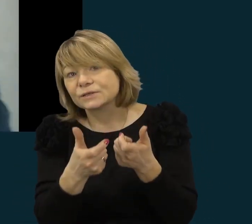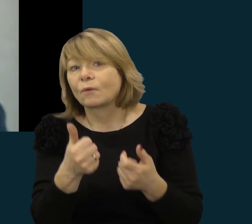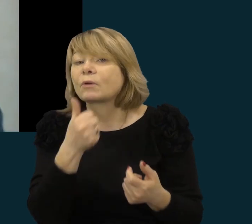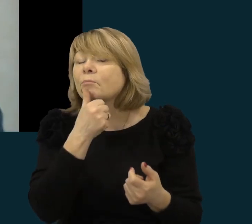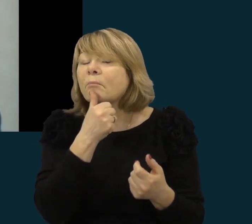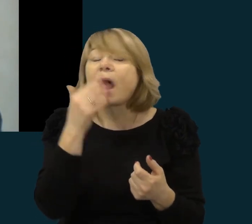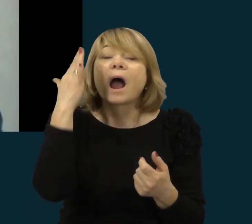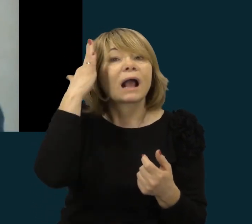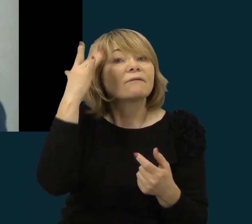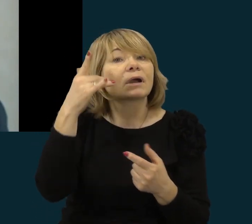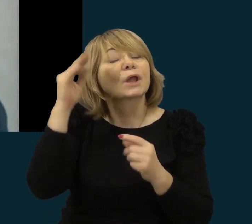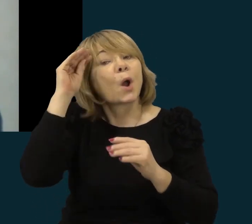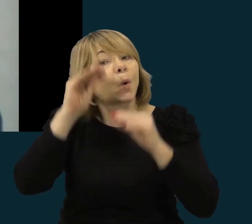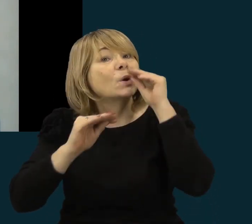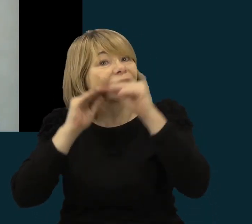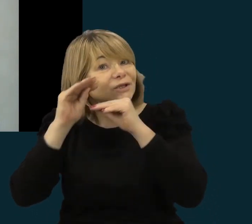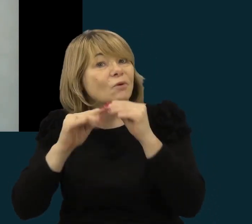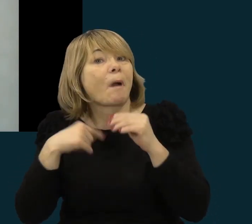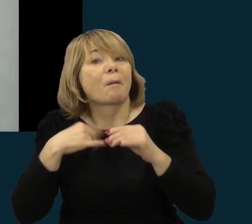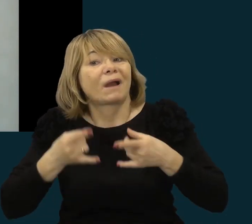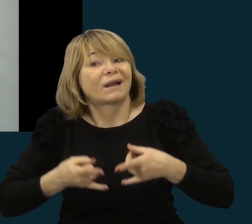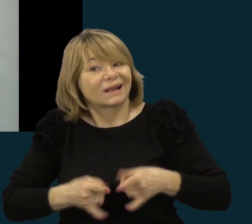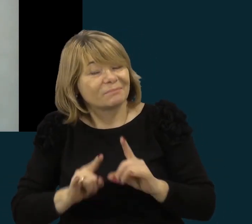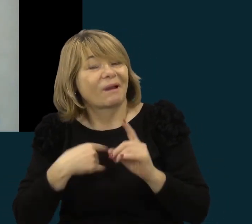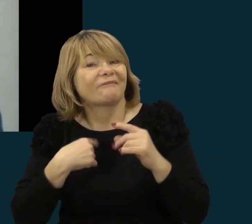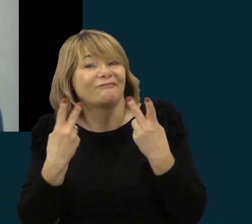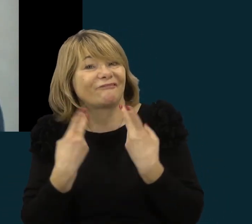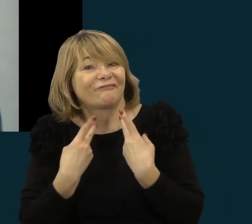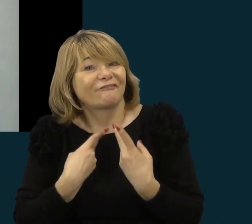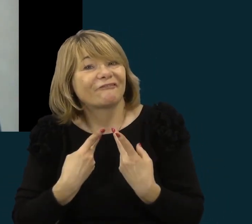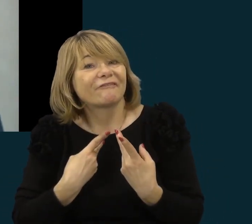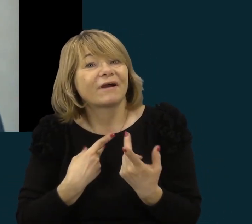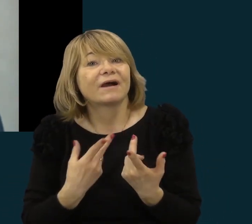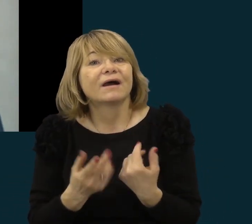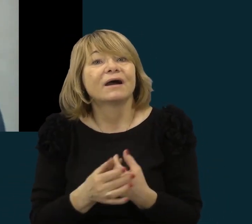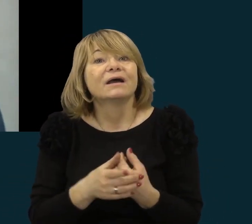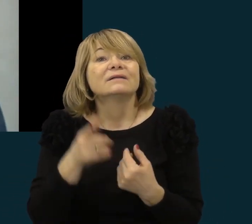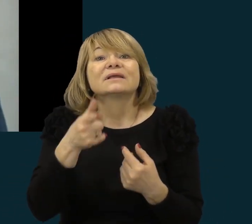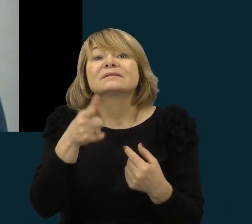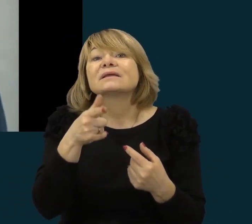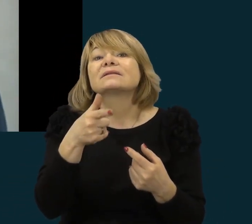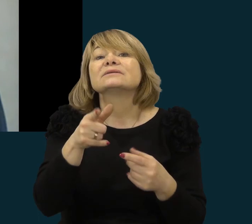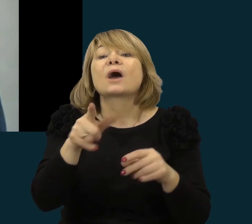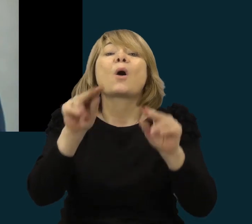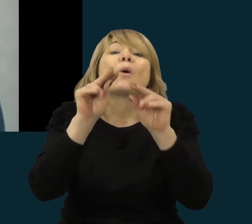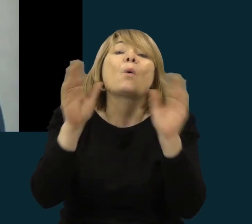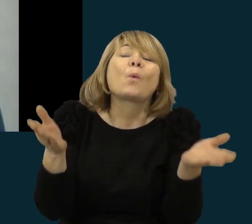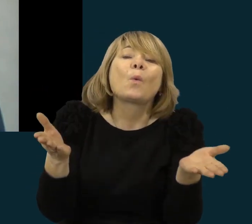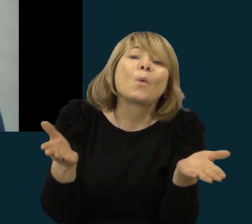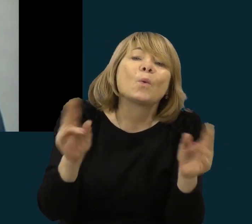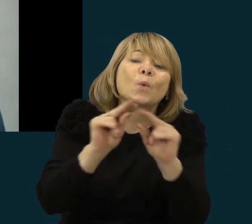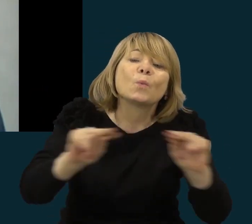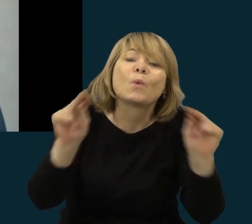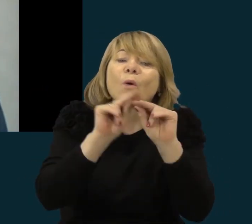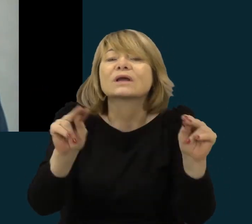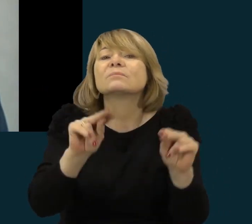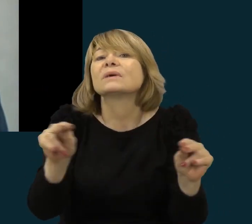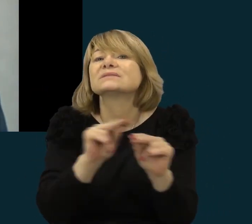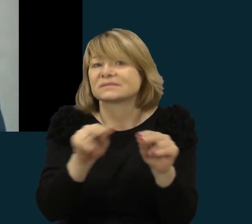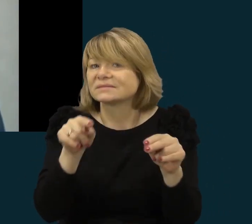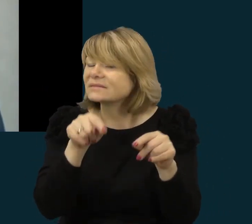kūrybiškumas yra įgimtas dalykas, tam tada visas ūkdymosi, pažiūrėjų, mokymosi procesas.